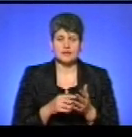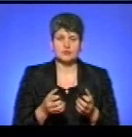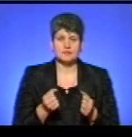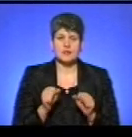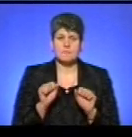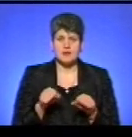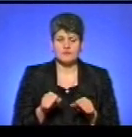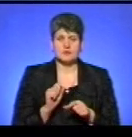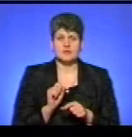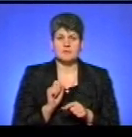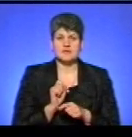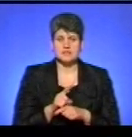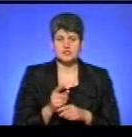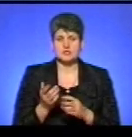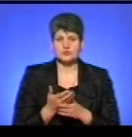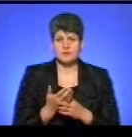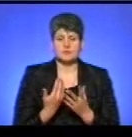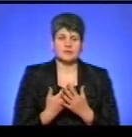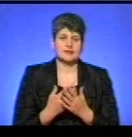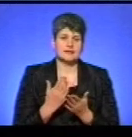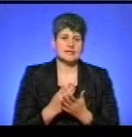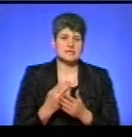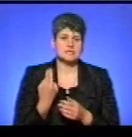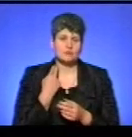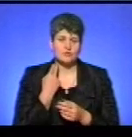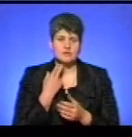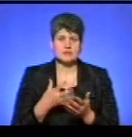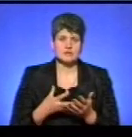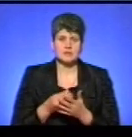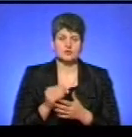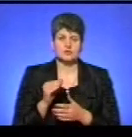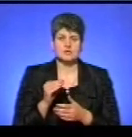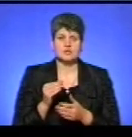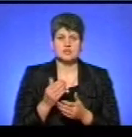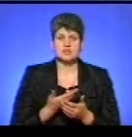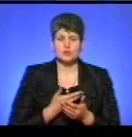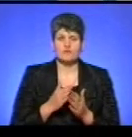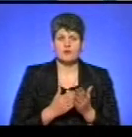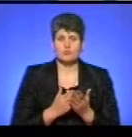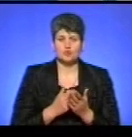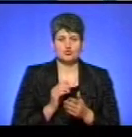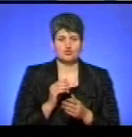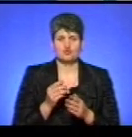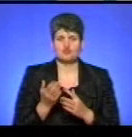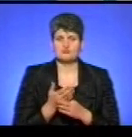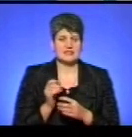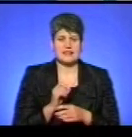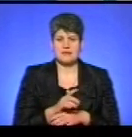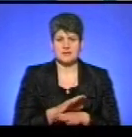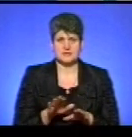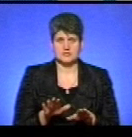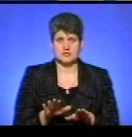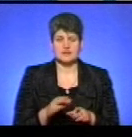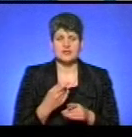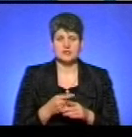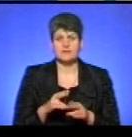права на призначення субсидії. Або, якщо є, наприклад, заборгованість за оплату житлово-комунальних послуг, субсидія не призначається. Значить, відповідно, погасити